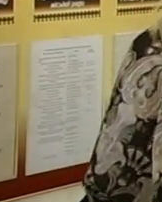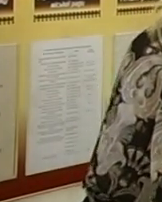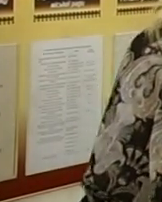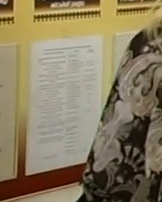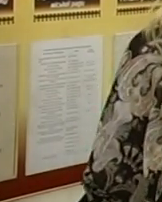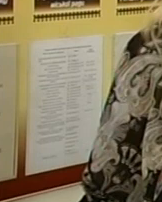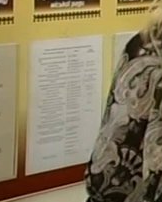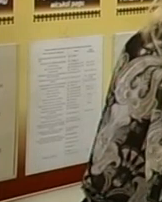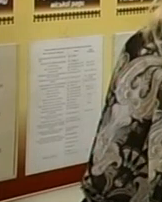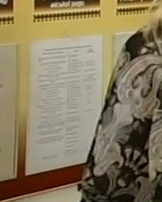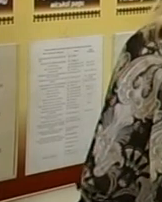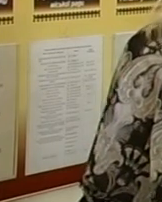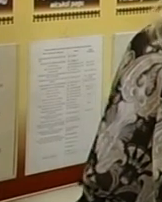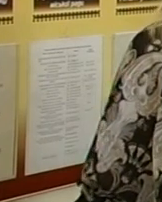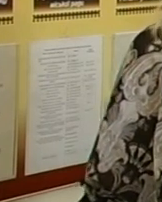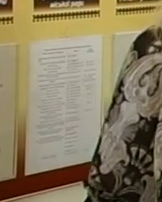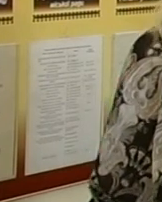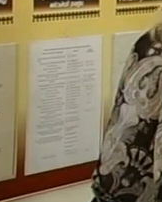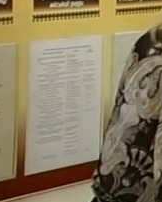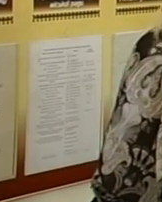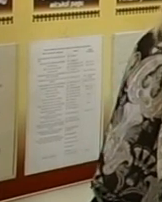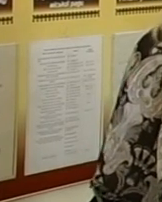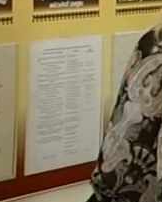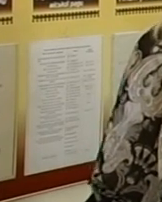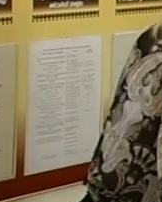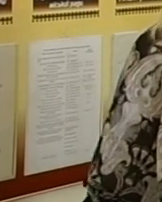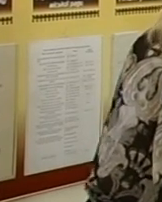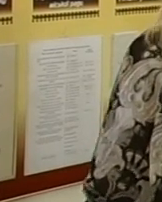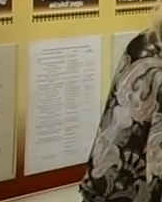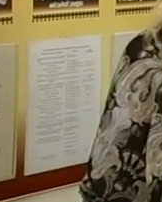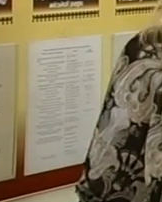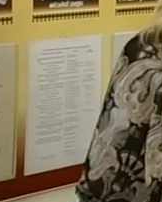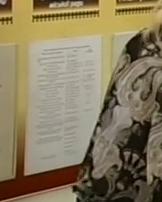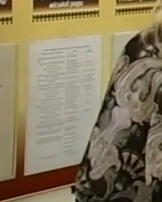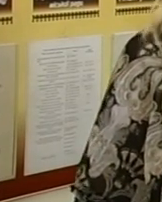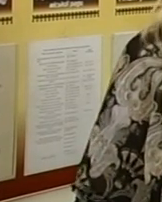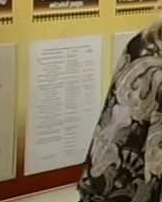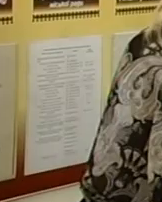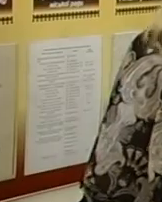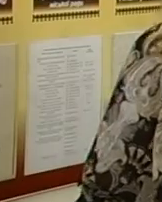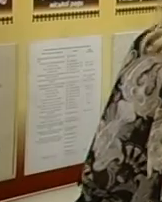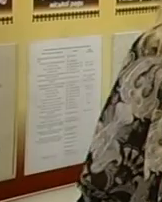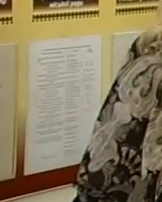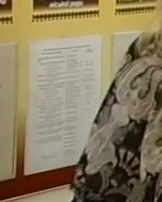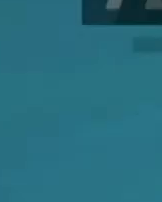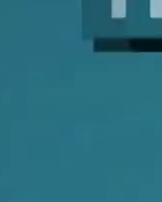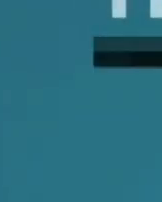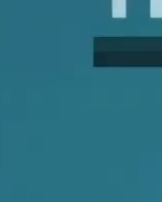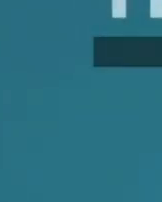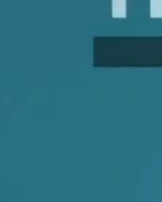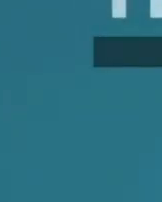вимогою дежно-наглядової праців сертифікат на них не вимагається. Тому їх немає.